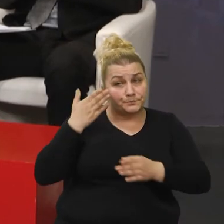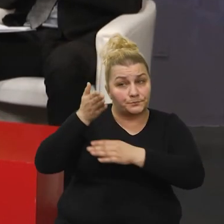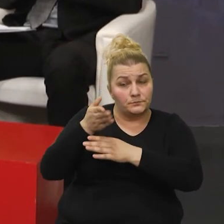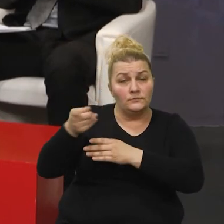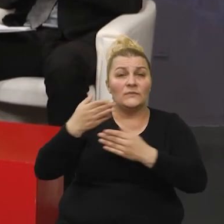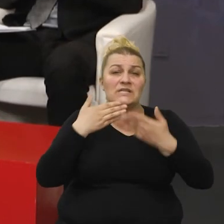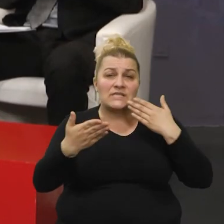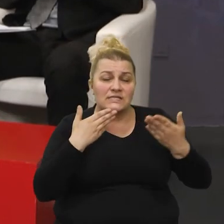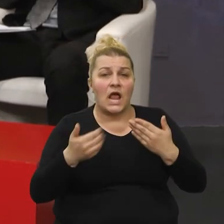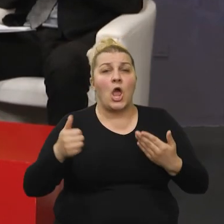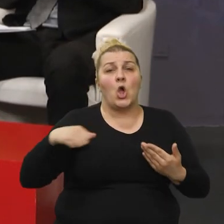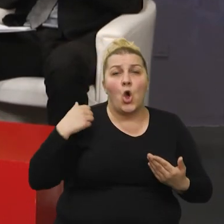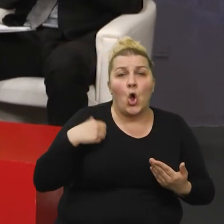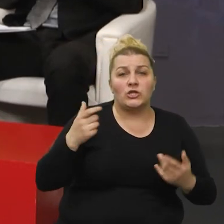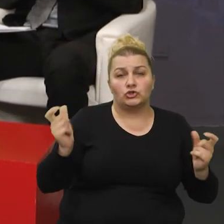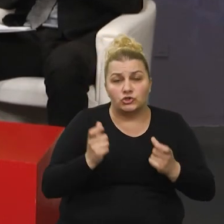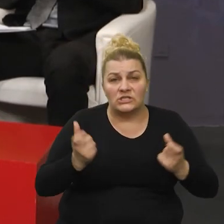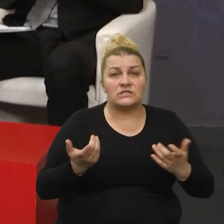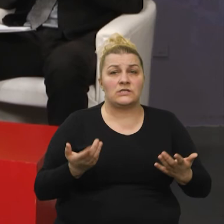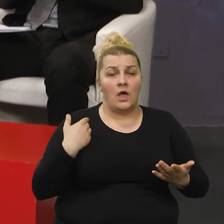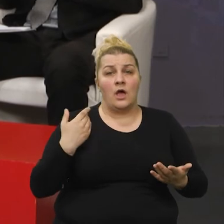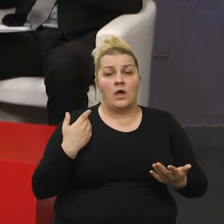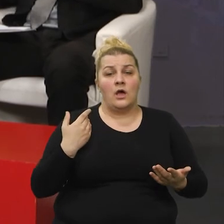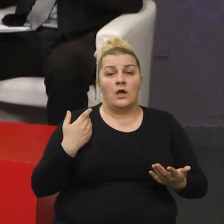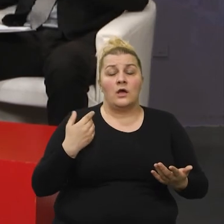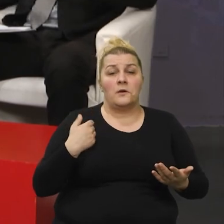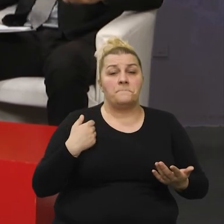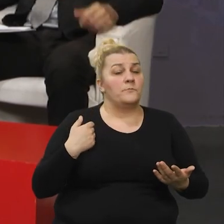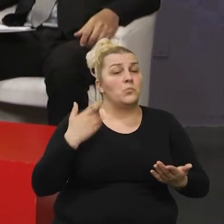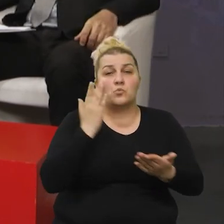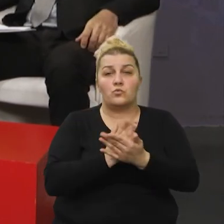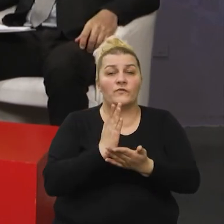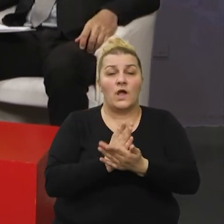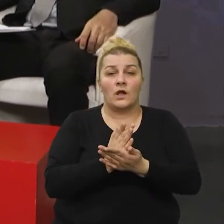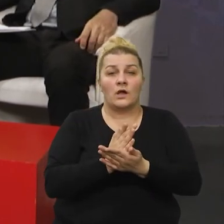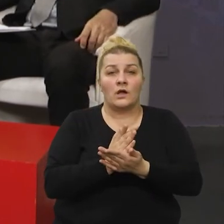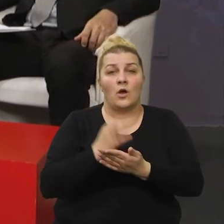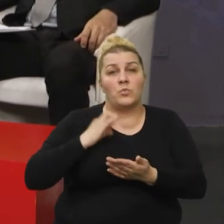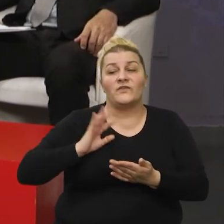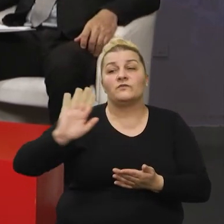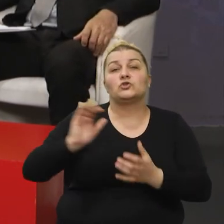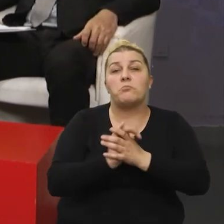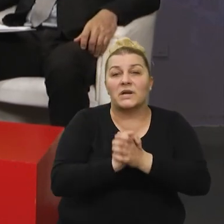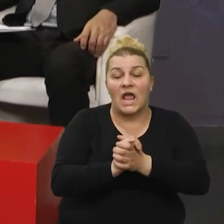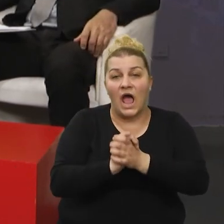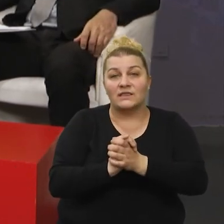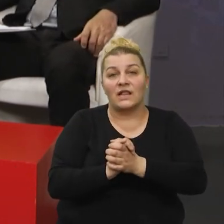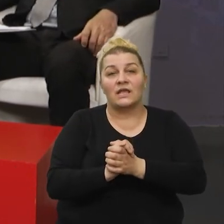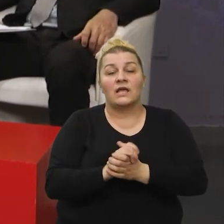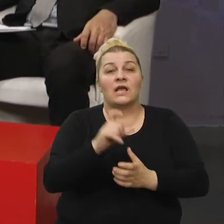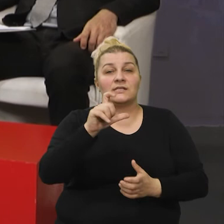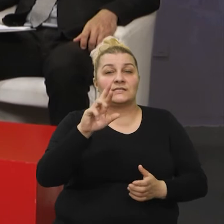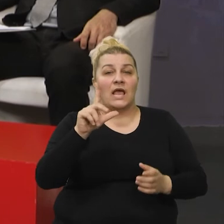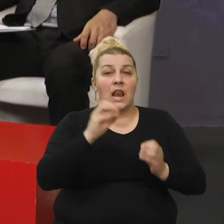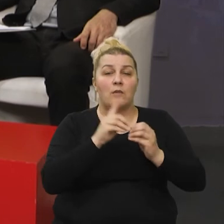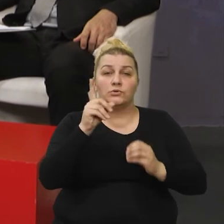sastancima, objetnicama, godišnicama, gotovo ne mogu proći bez vaših prijatelja, našeg prijatelja, Celebića i